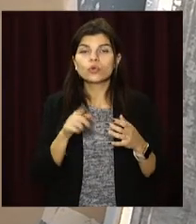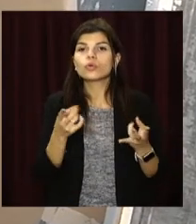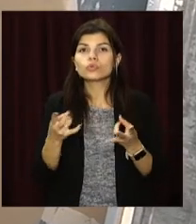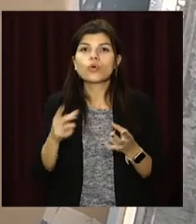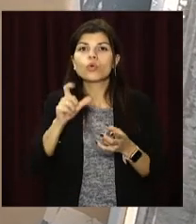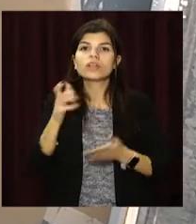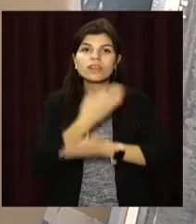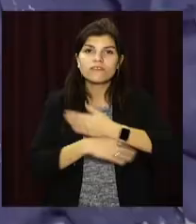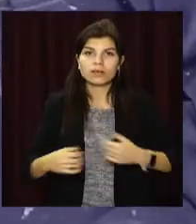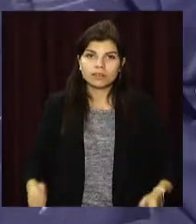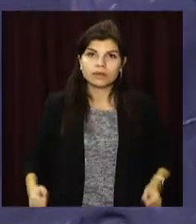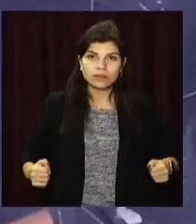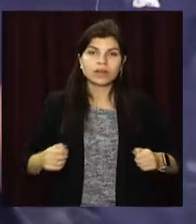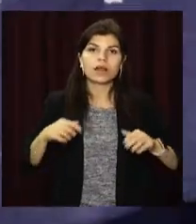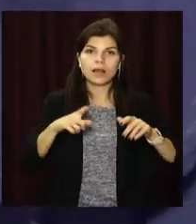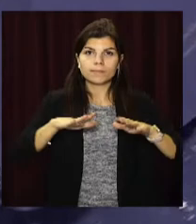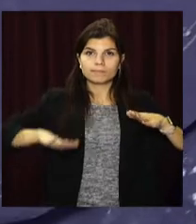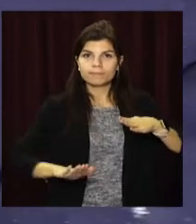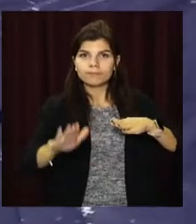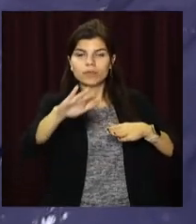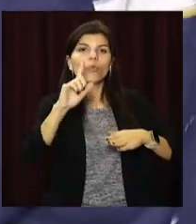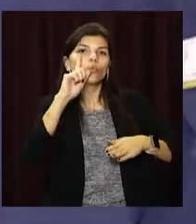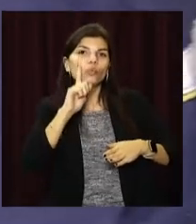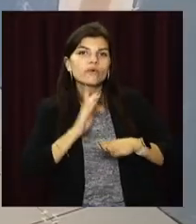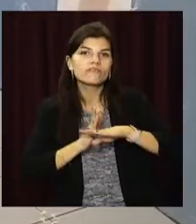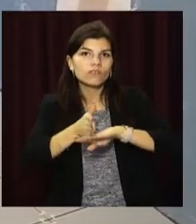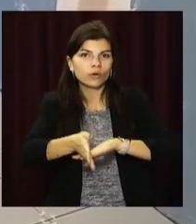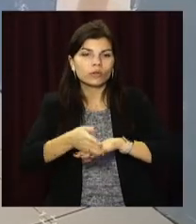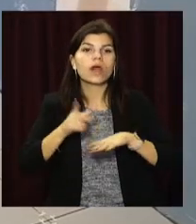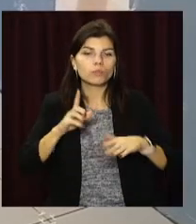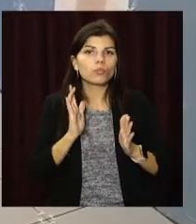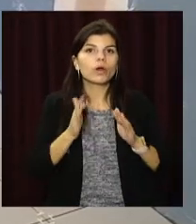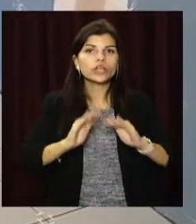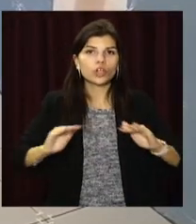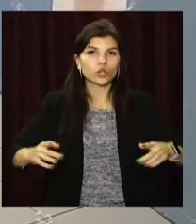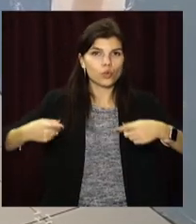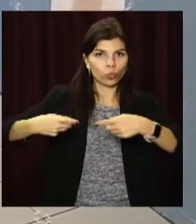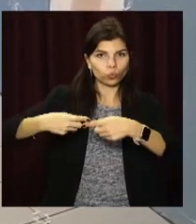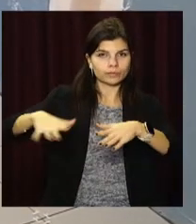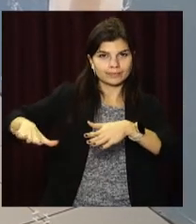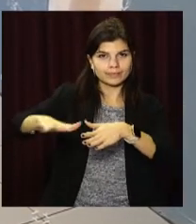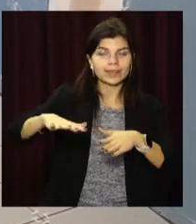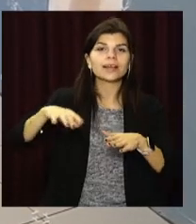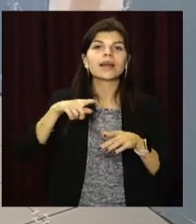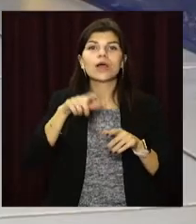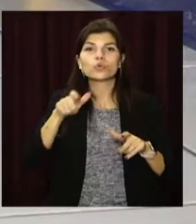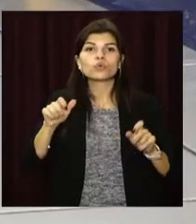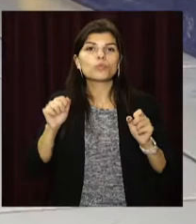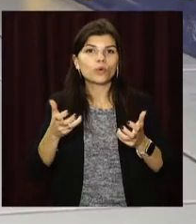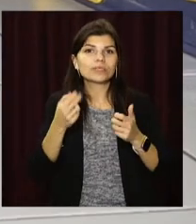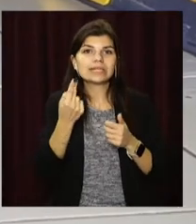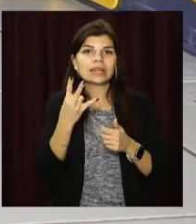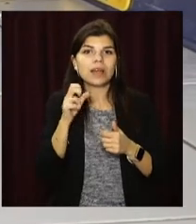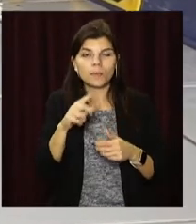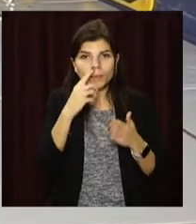людей з інвалідністю. За проєктом у приміщенні центру адмінпослуг буде й дитячий куточок. Загалом клієнти зможуть отримати у